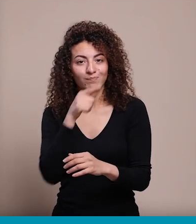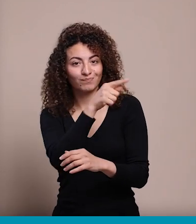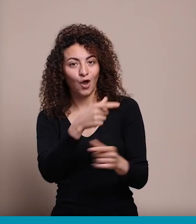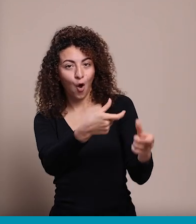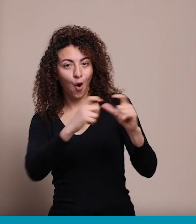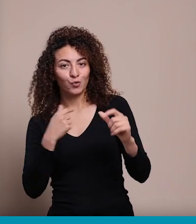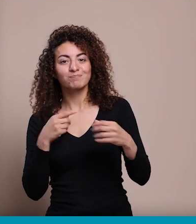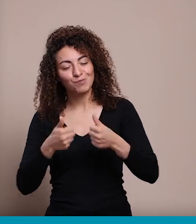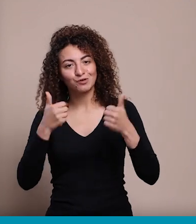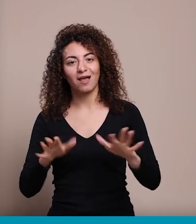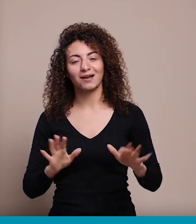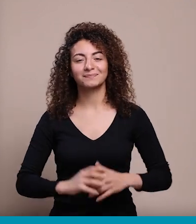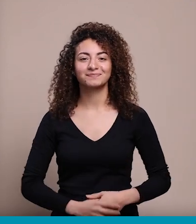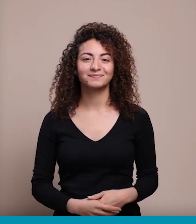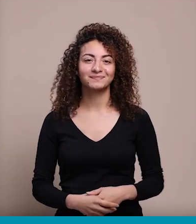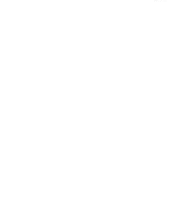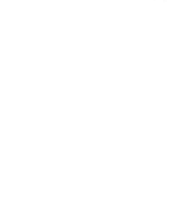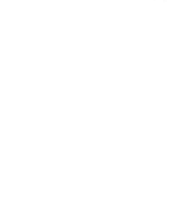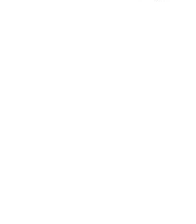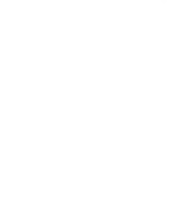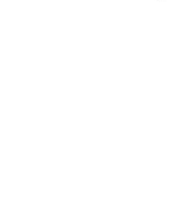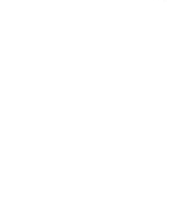وهو بيعمل خطوة وبيمشي الحال يعني